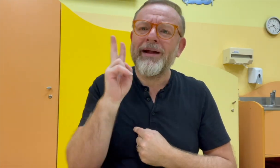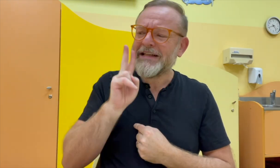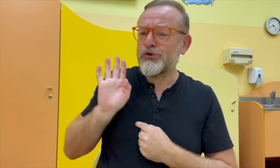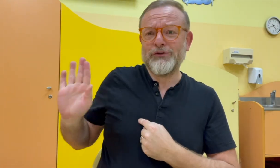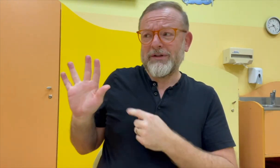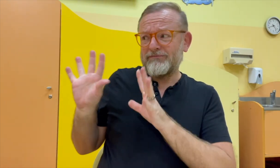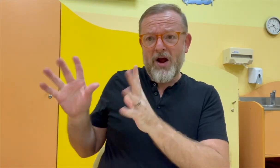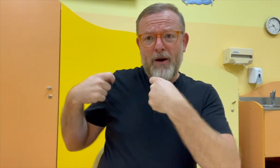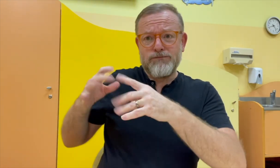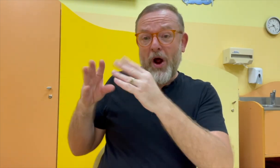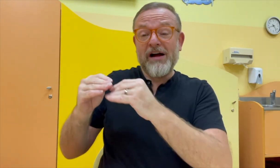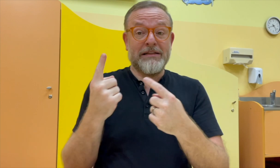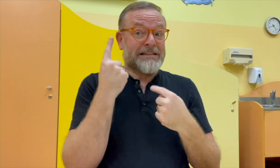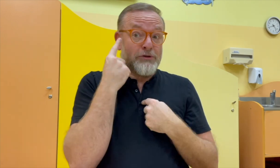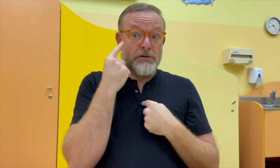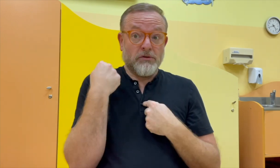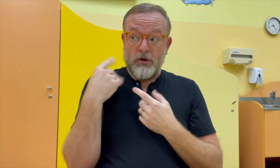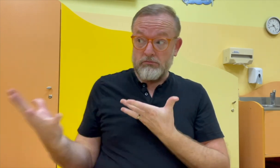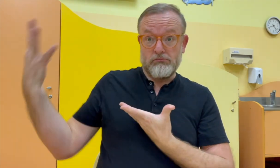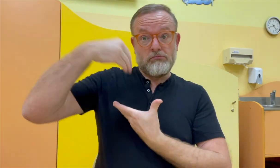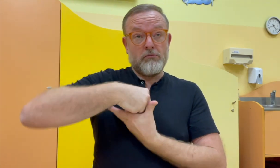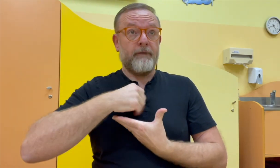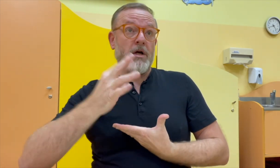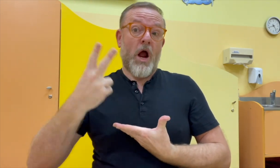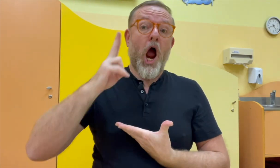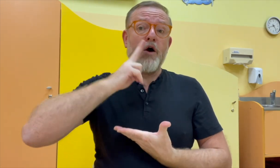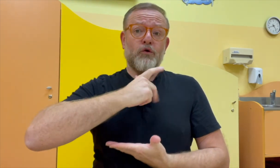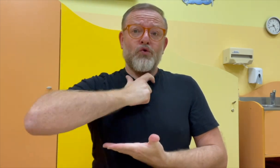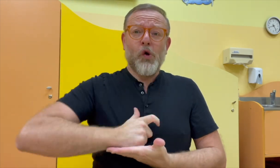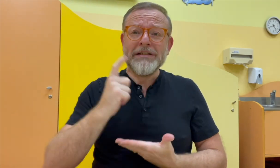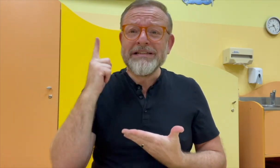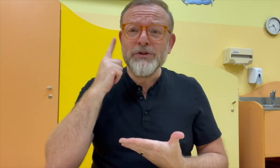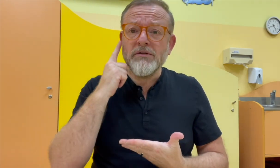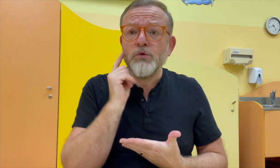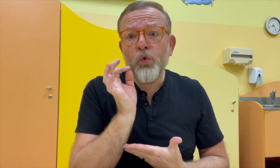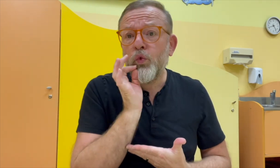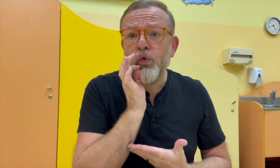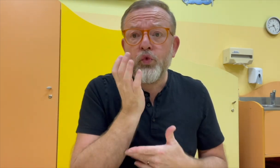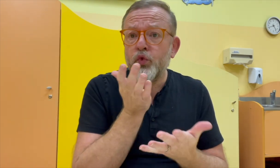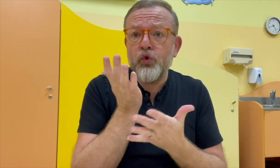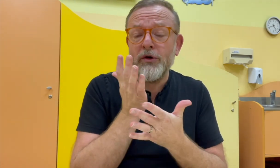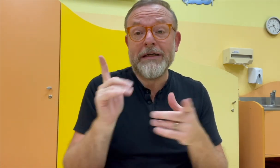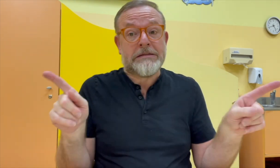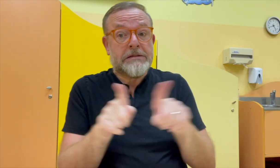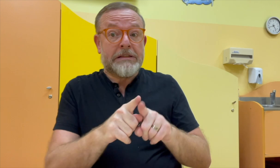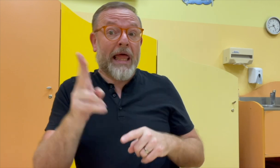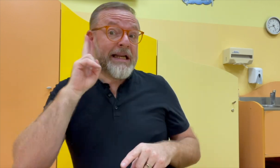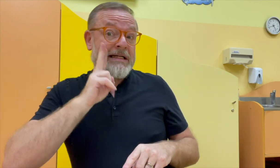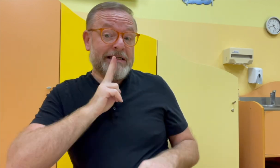a zároveň přináší do výuky pohled kultury neslyšících. A nemůžeme zaměňovat tyto role.